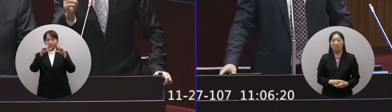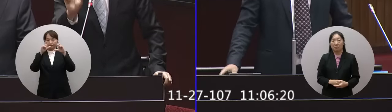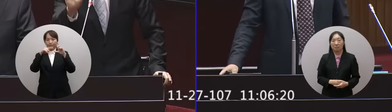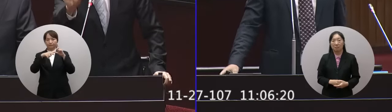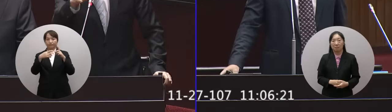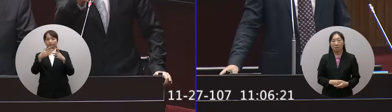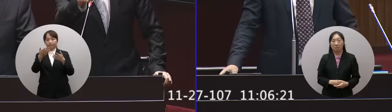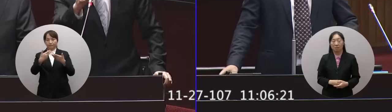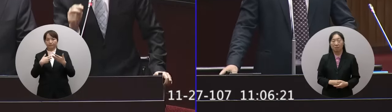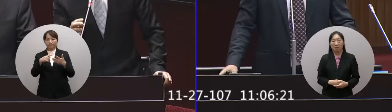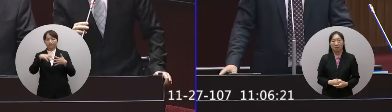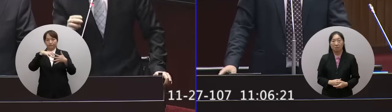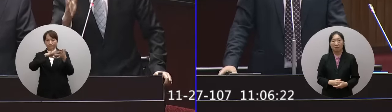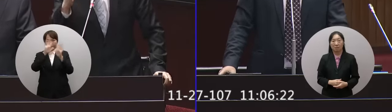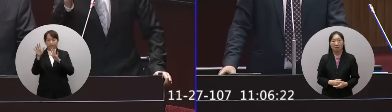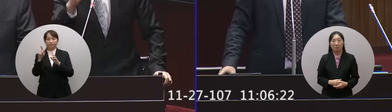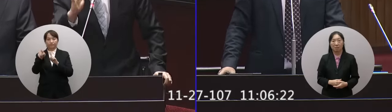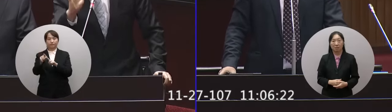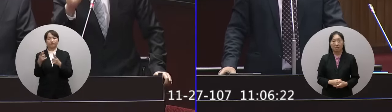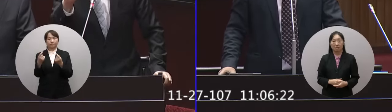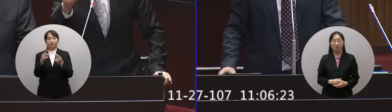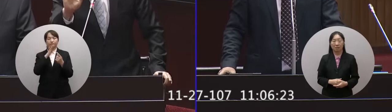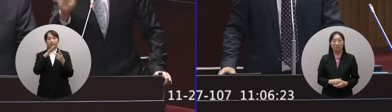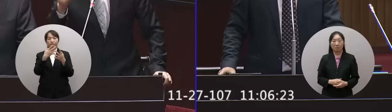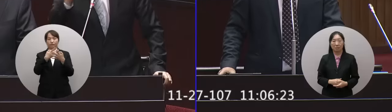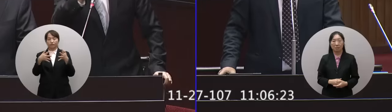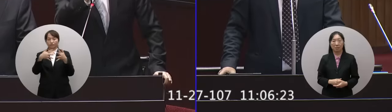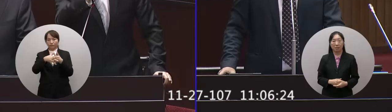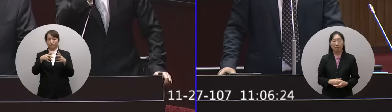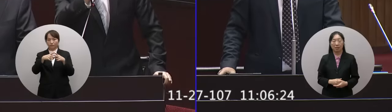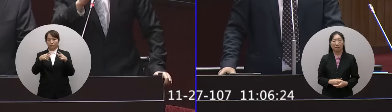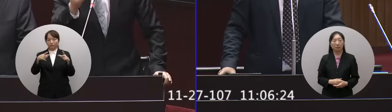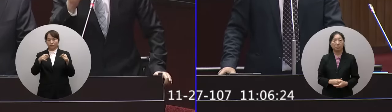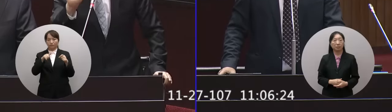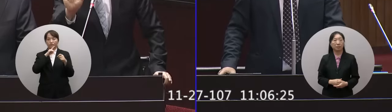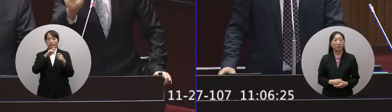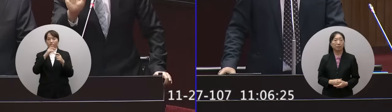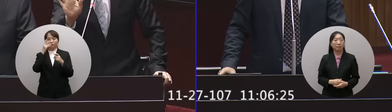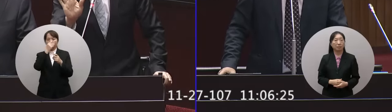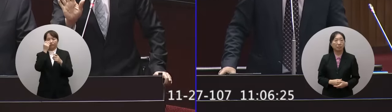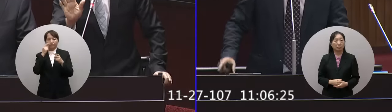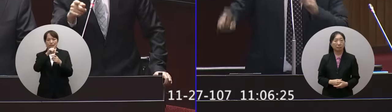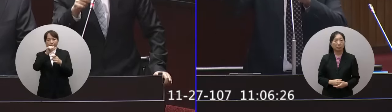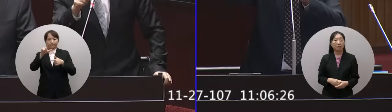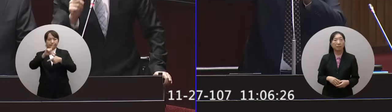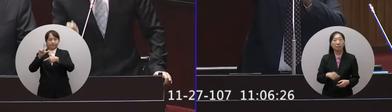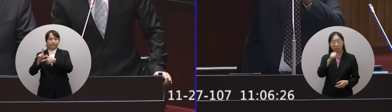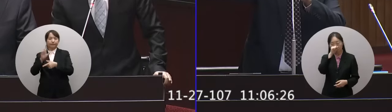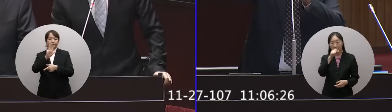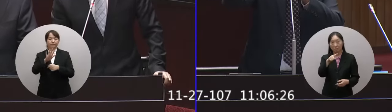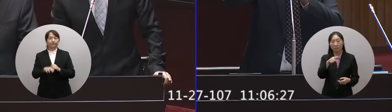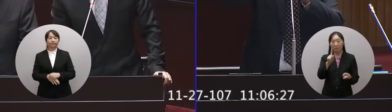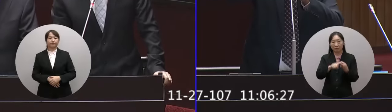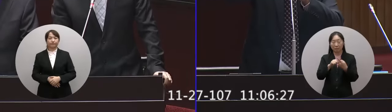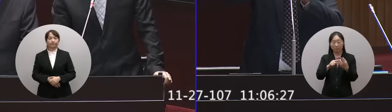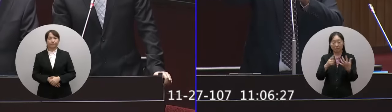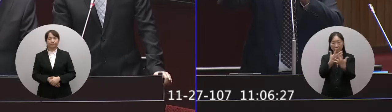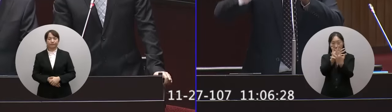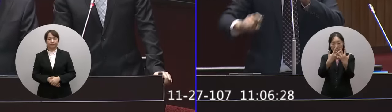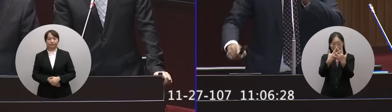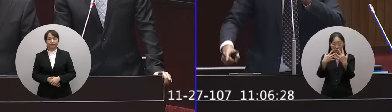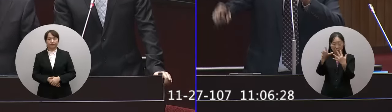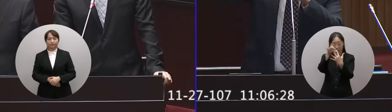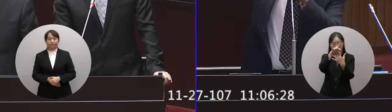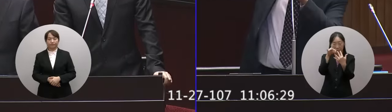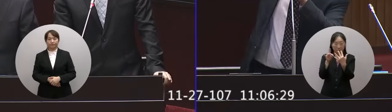他傳回來他就是裡面你講的他整個濾網他都被這個雜物這個整個卡好整個濾網都被雜物